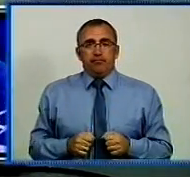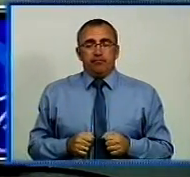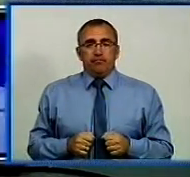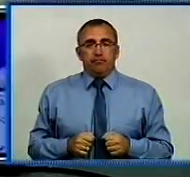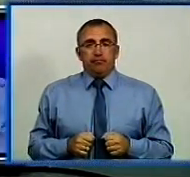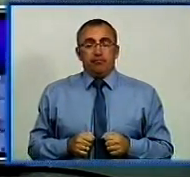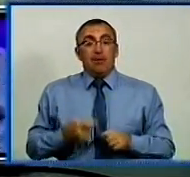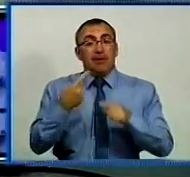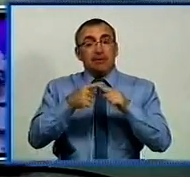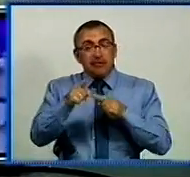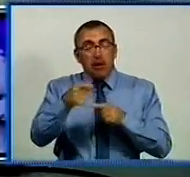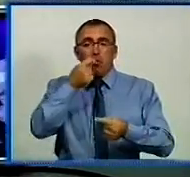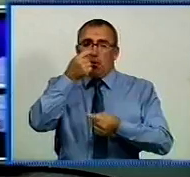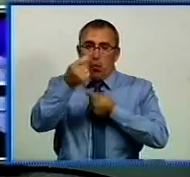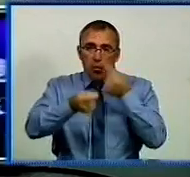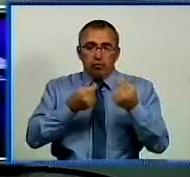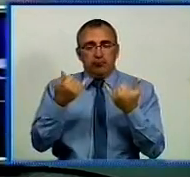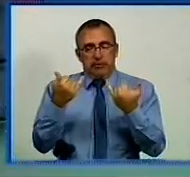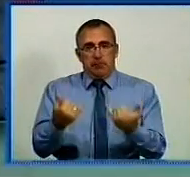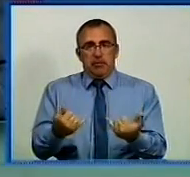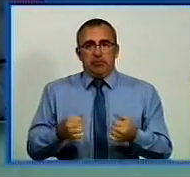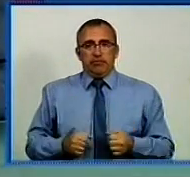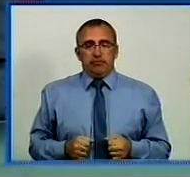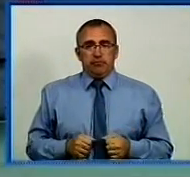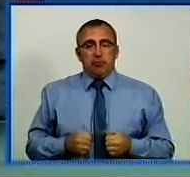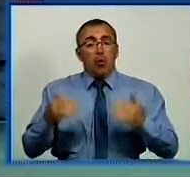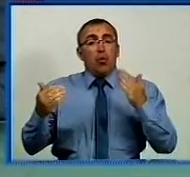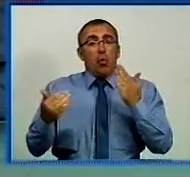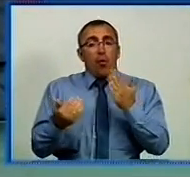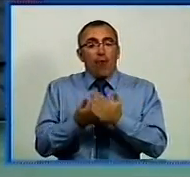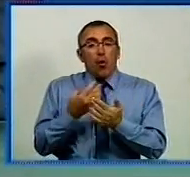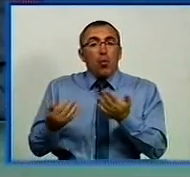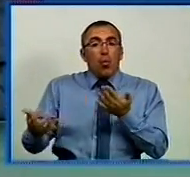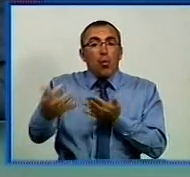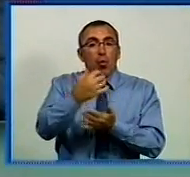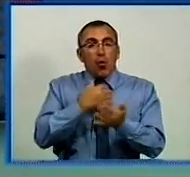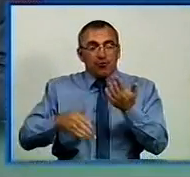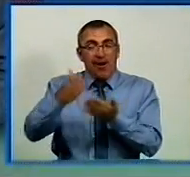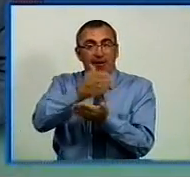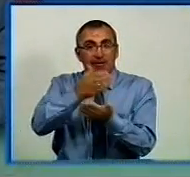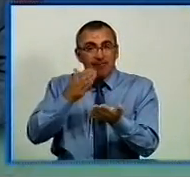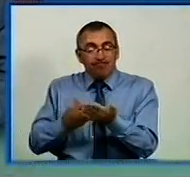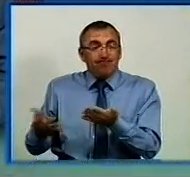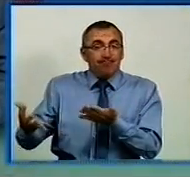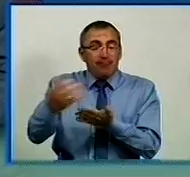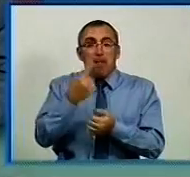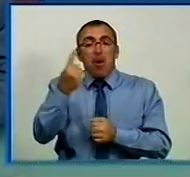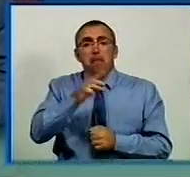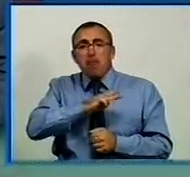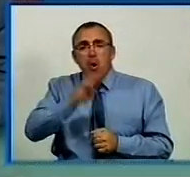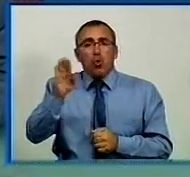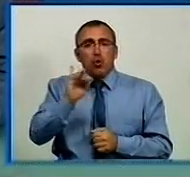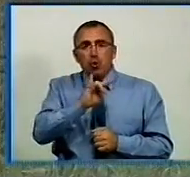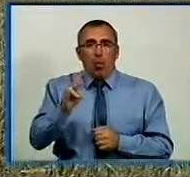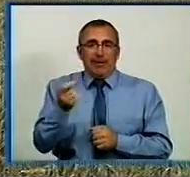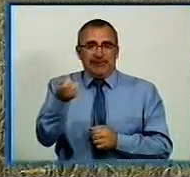Про це і не тільки докладніше. Вже замить. Новий урожай. Хлібороби Кіровоградщини зібрали перший мільйон тонн